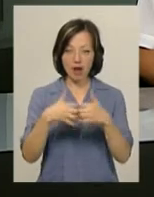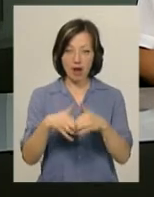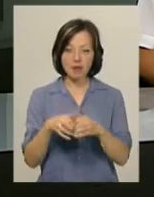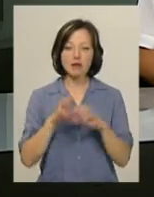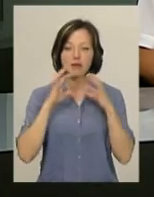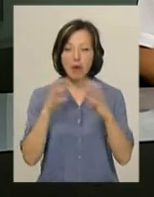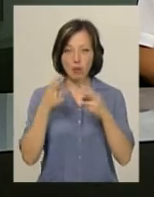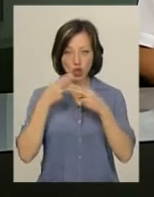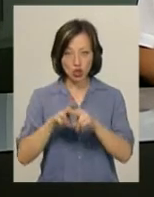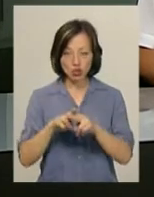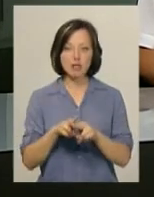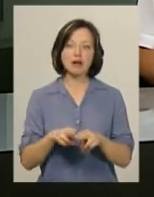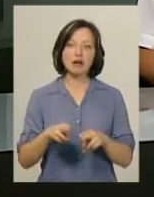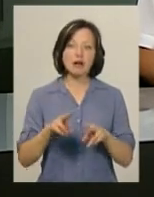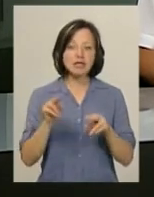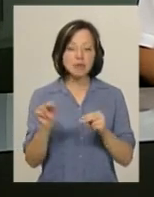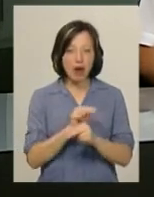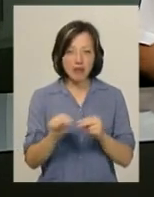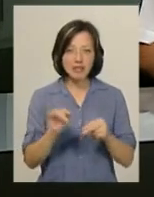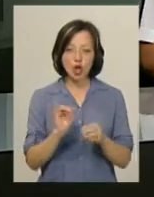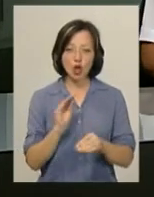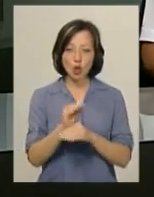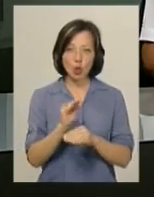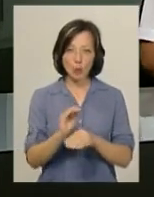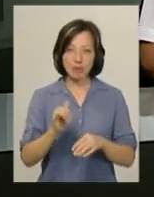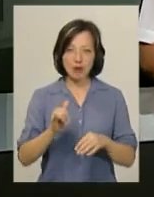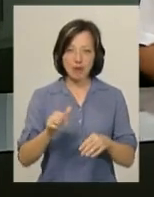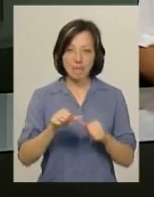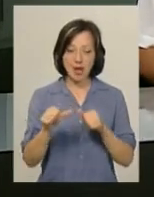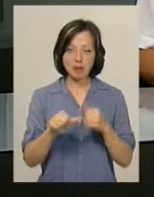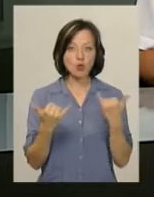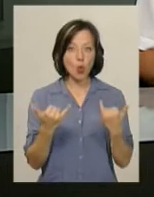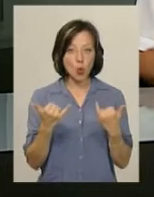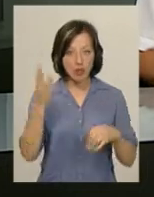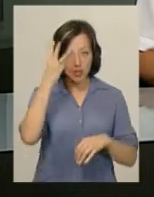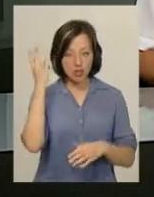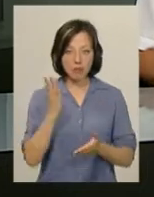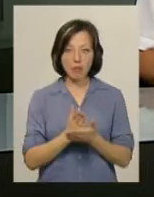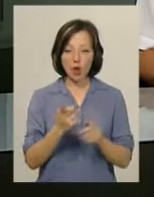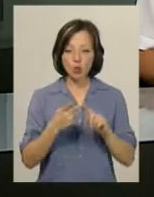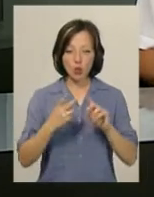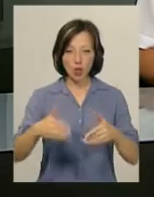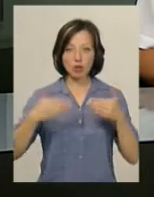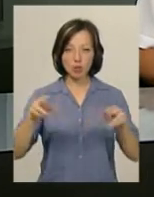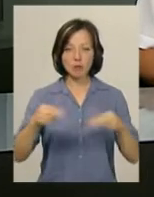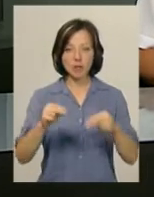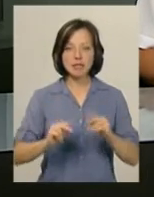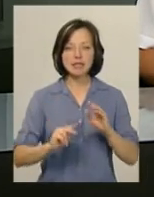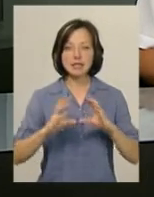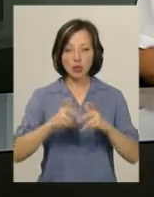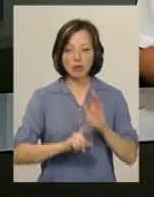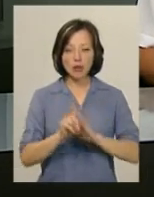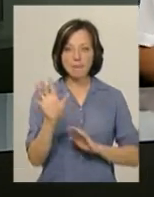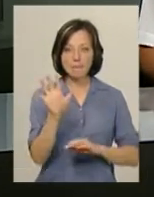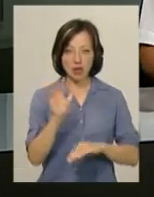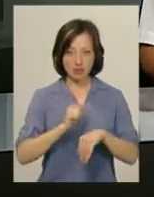про технічний бік, справність літака та дозаправка пальним. Сьогодні хмельничани мають другий тур чемпіонату світу, він розпочався близько